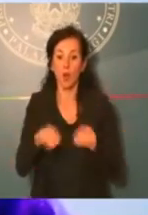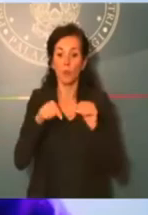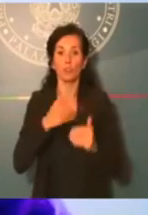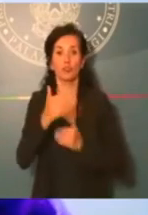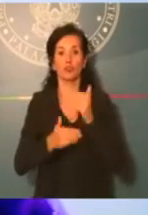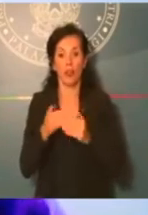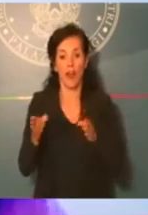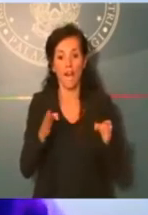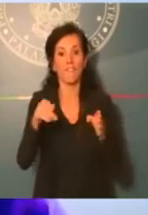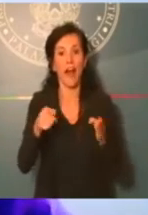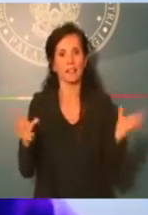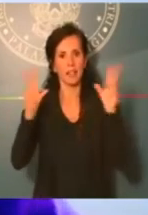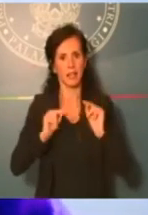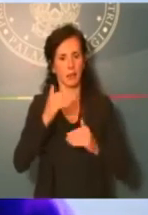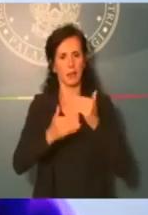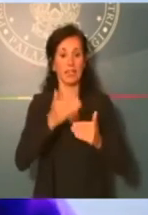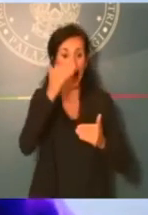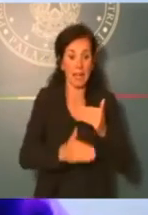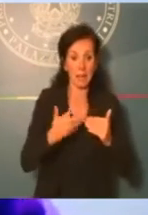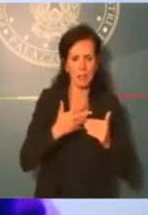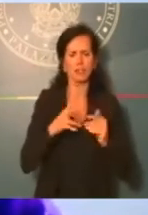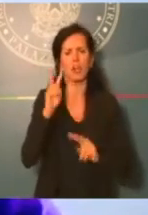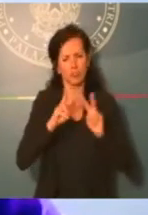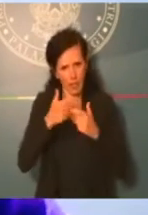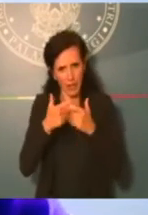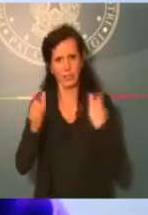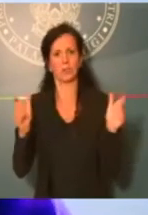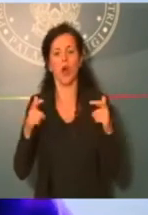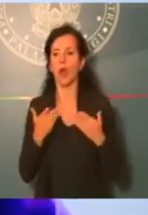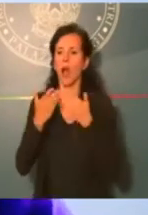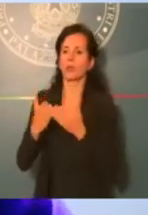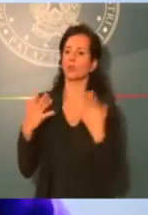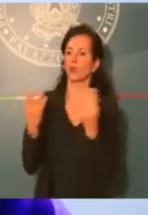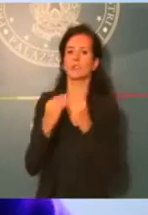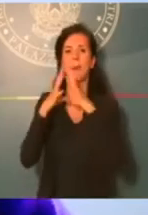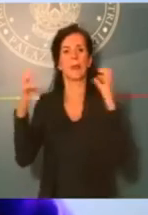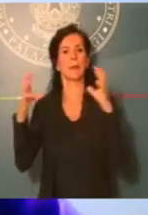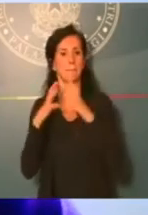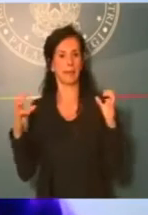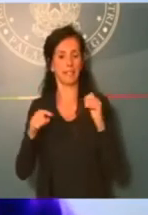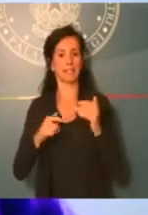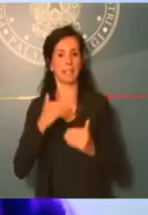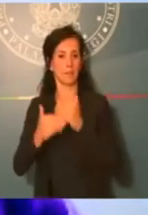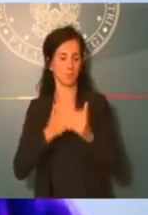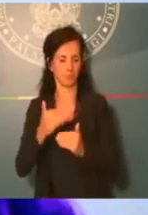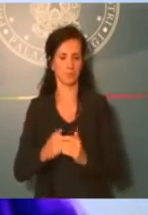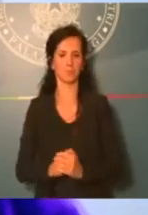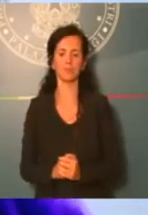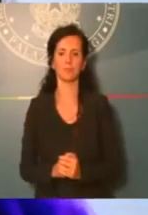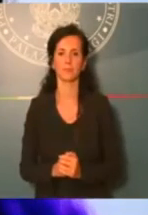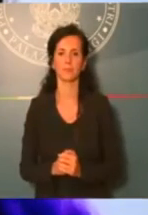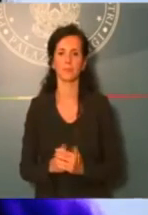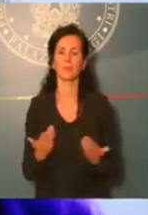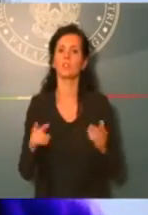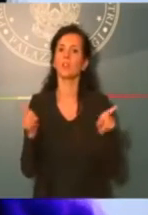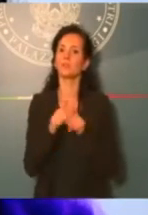propri limiti anche a livello procedurale per sostenere l'azienda nella fase di sviluppo. E allora rispetto alle procedure che lei in